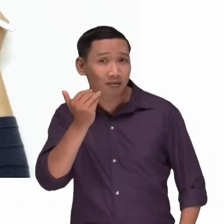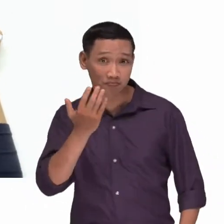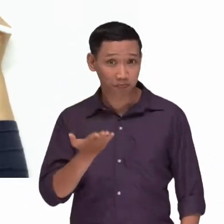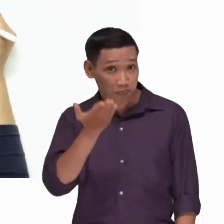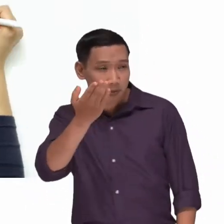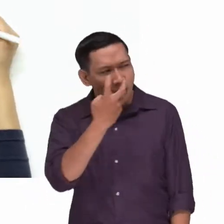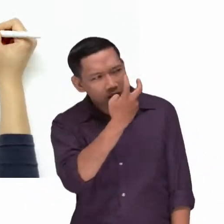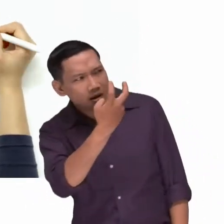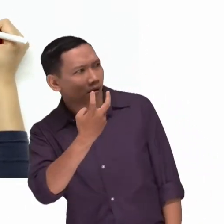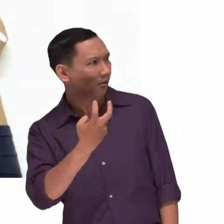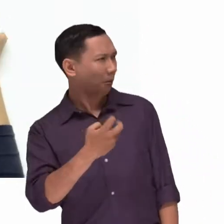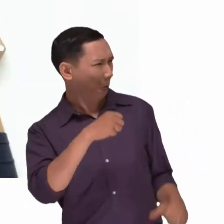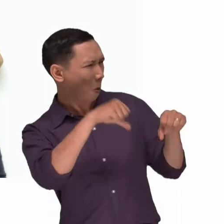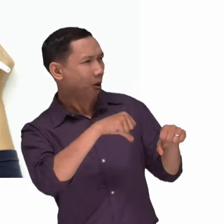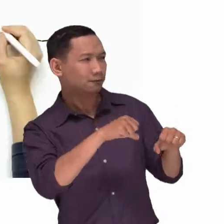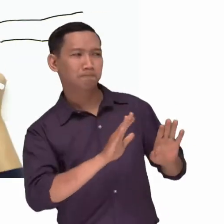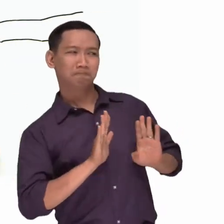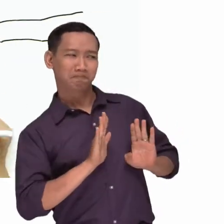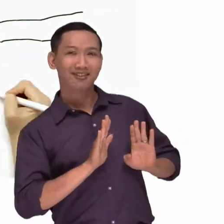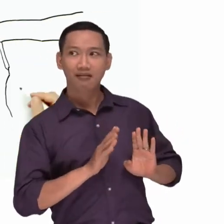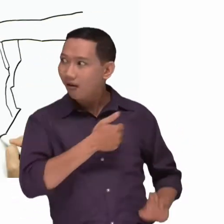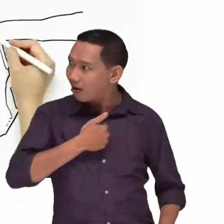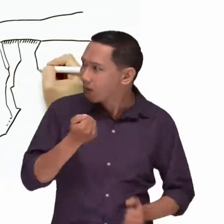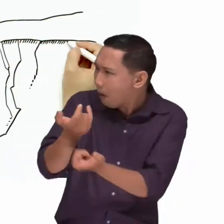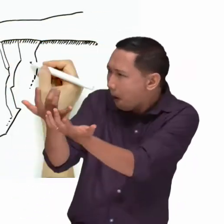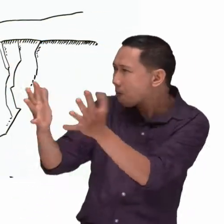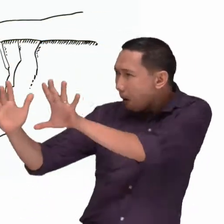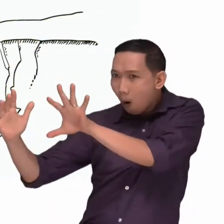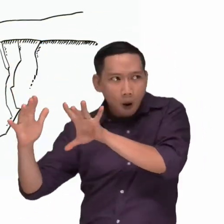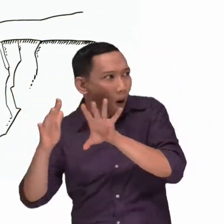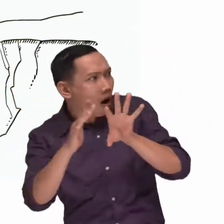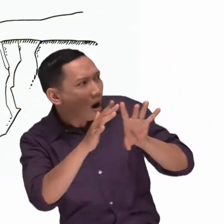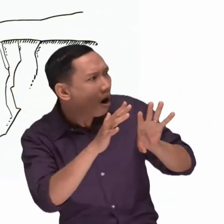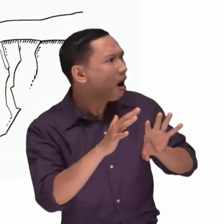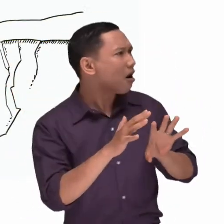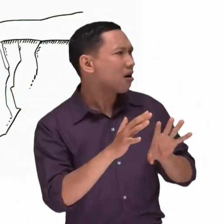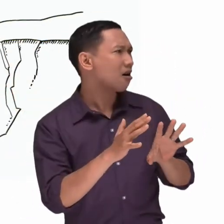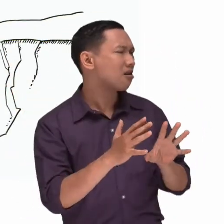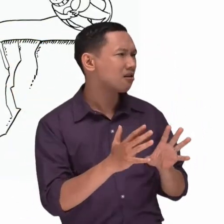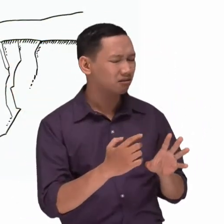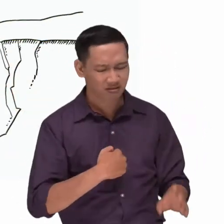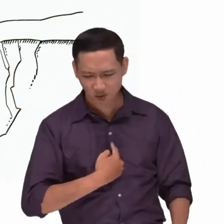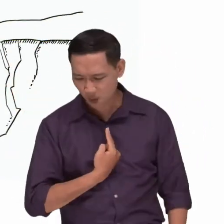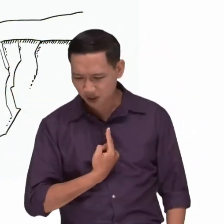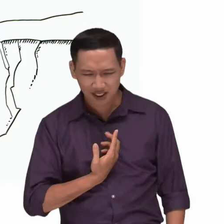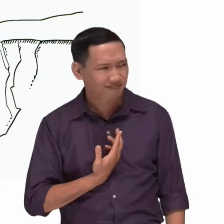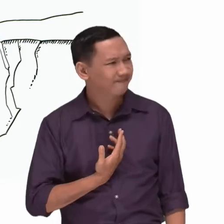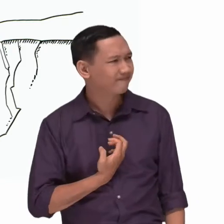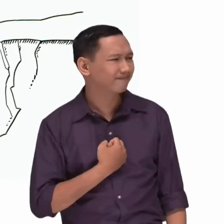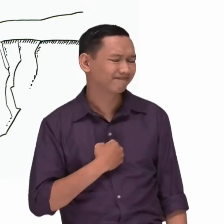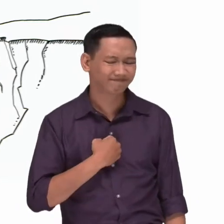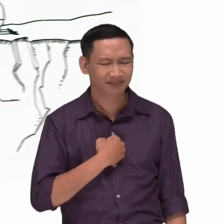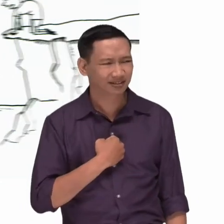Chăm ngôn chư 14 câu 15 nói Người khôn ngoan xem xét các bước mình Vì thế đừng chỉ